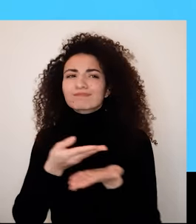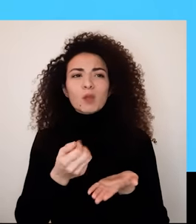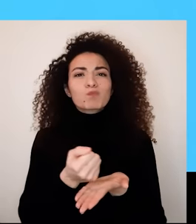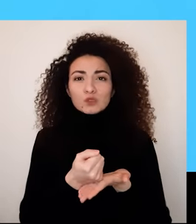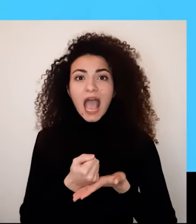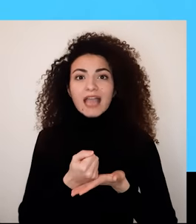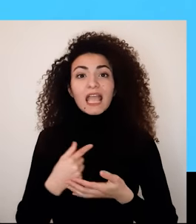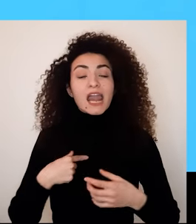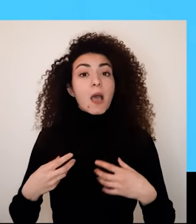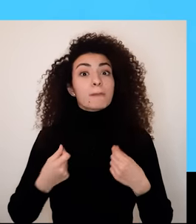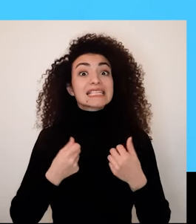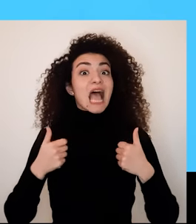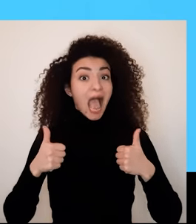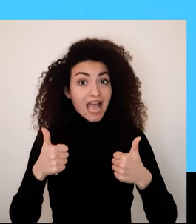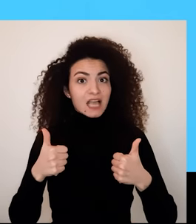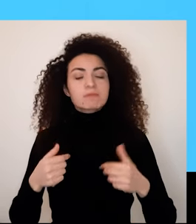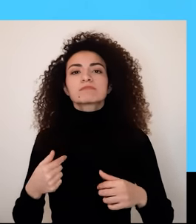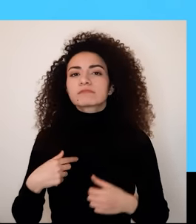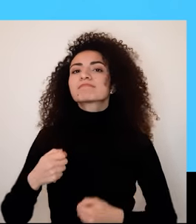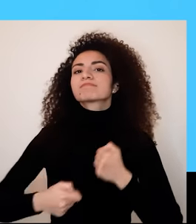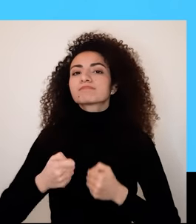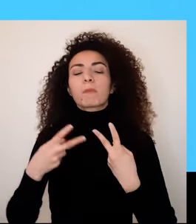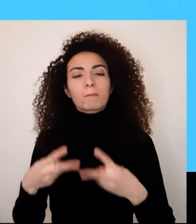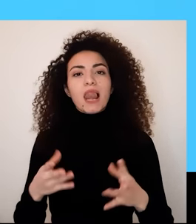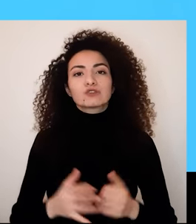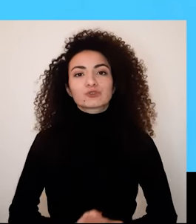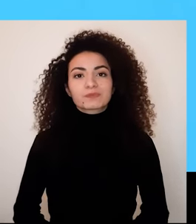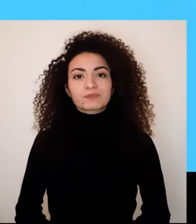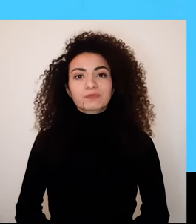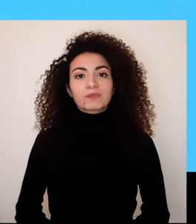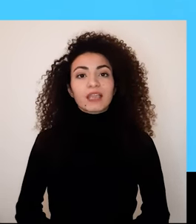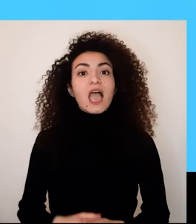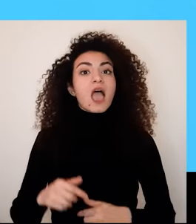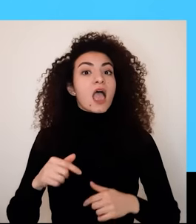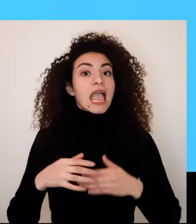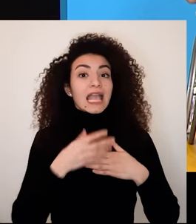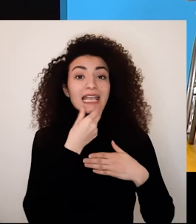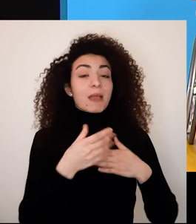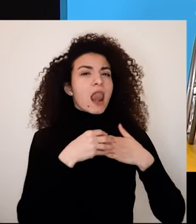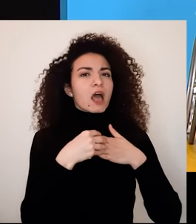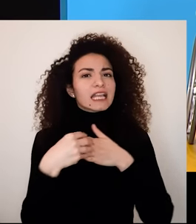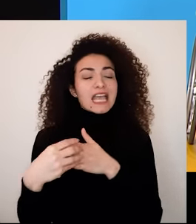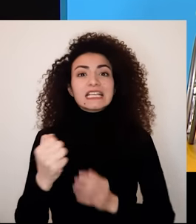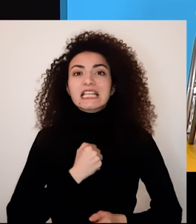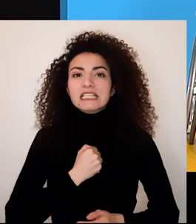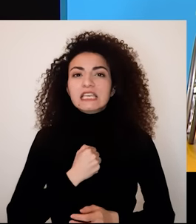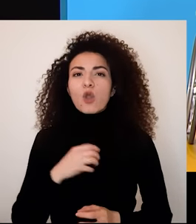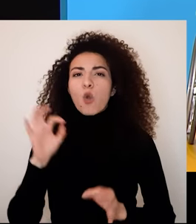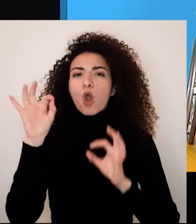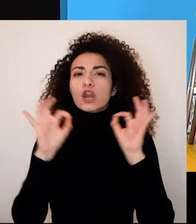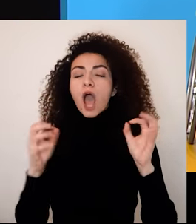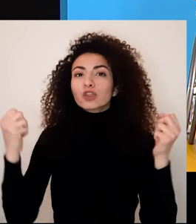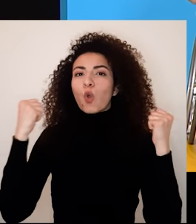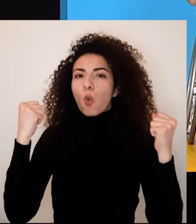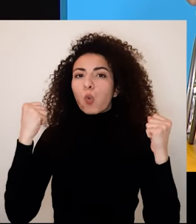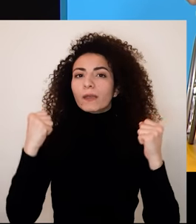وقبل الختام وفيما يتعلق بموضوع تطبيق القيادة الذاتية وتفعيل نقاط القوة سأشدد على العلاقة الحميمة